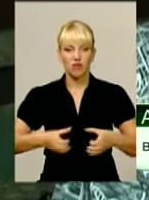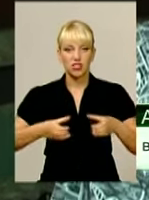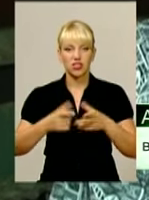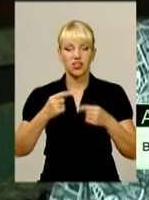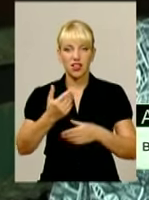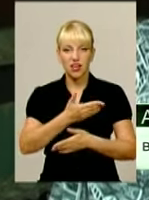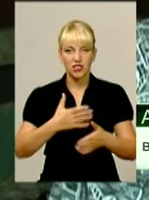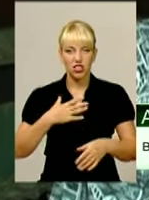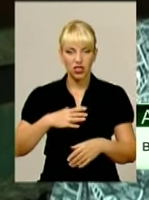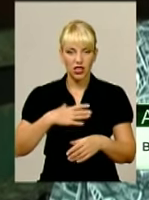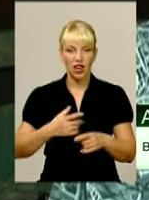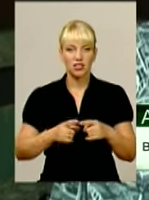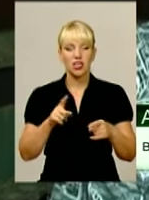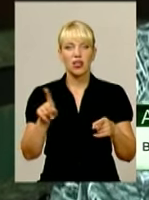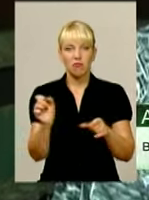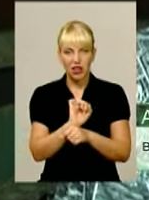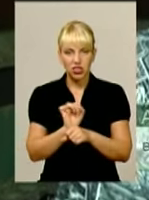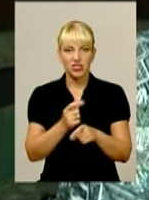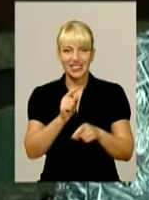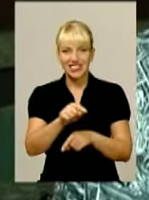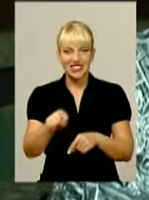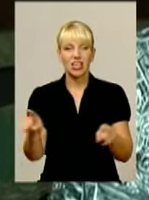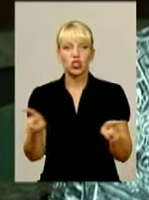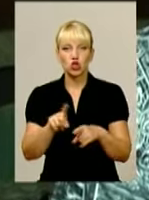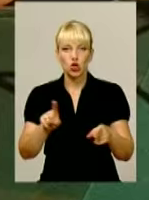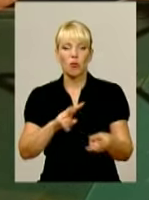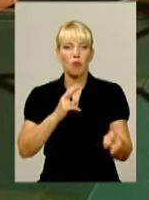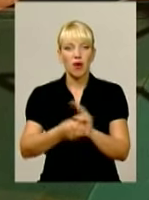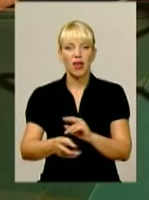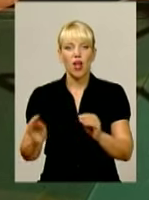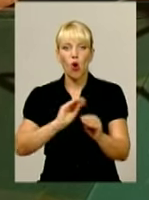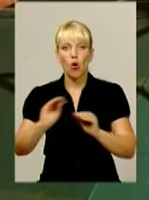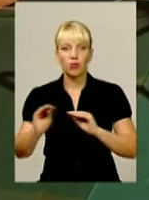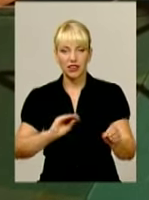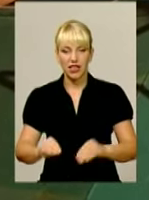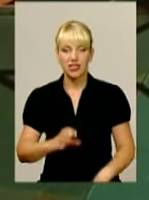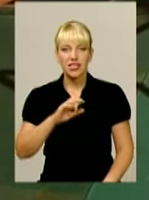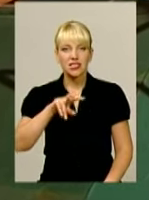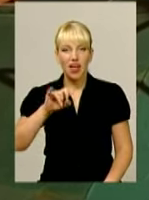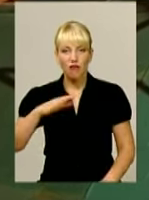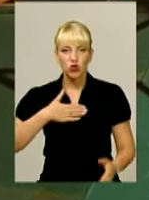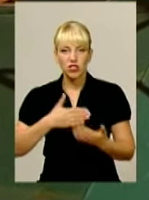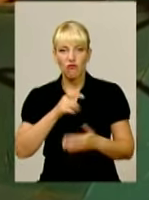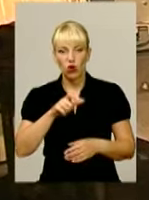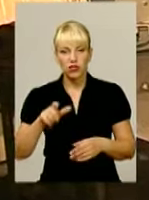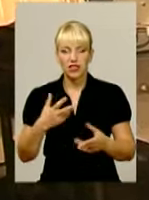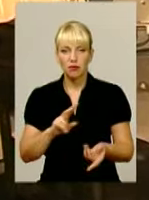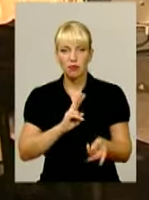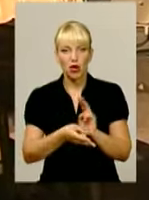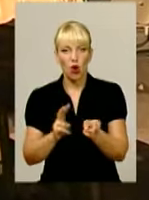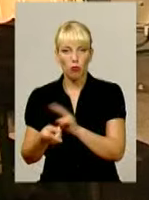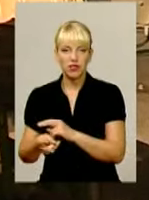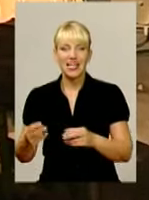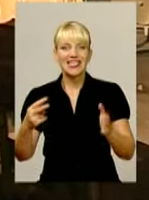нас чекає певна кількість машин, щоб ми мали одразу переобладнати. Славутські волонтери вже переобладнали сім броньованих